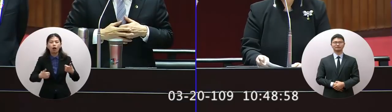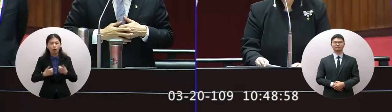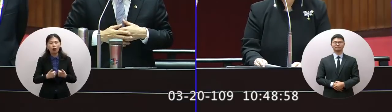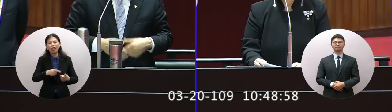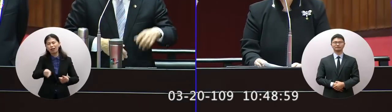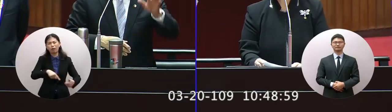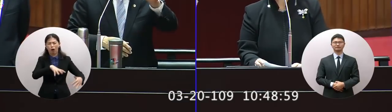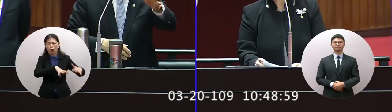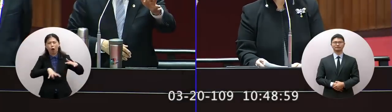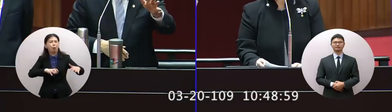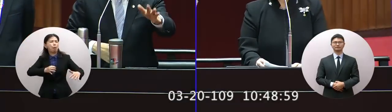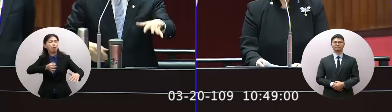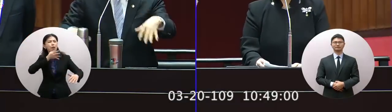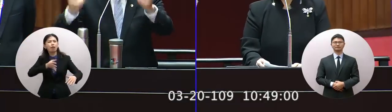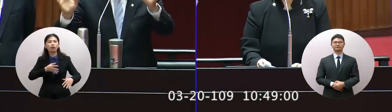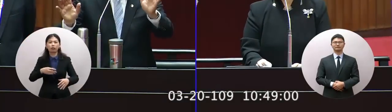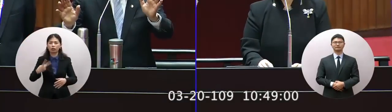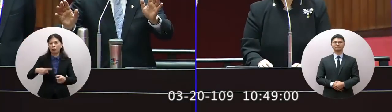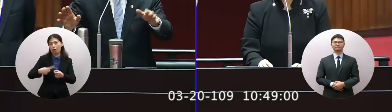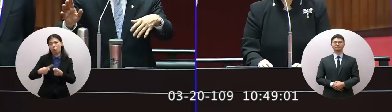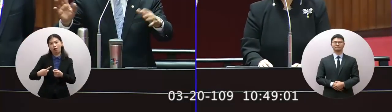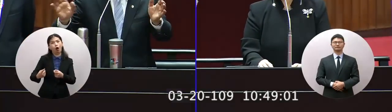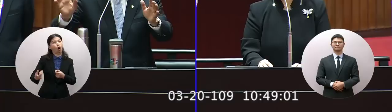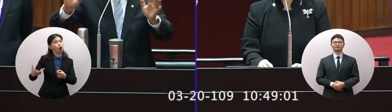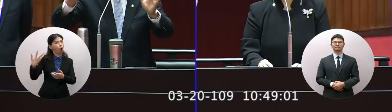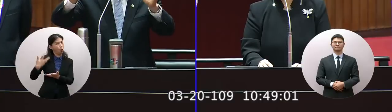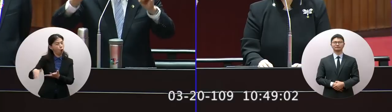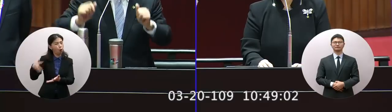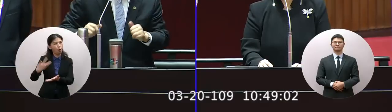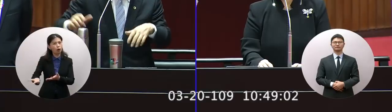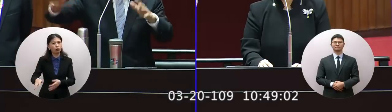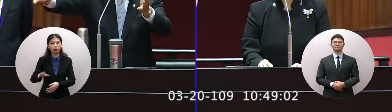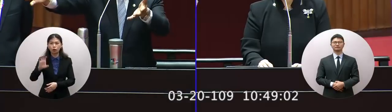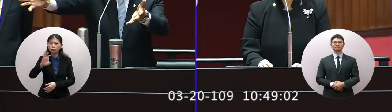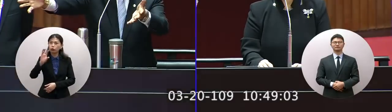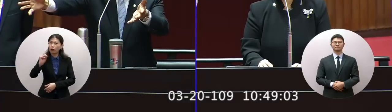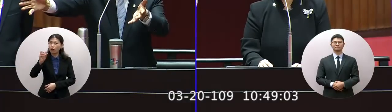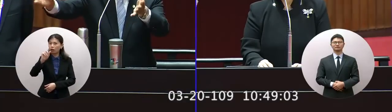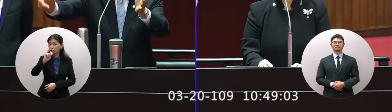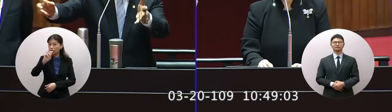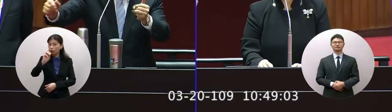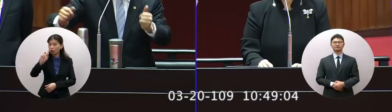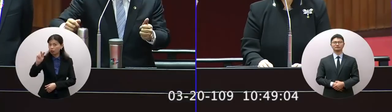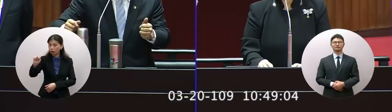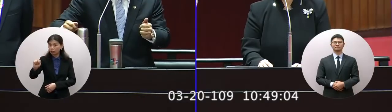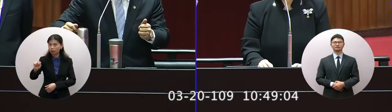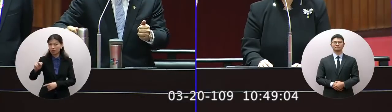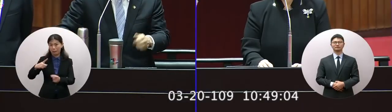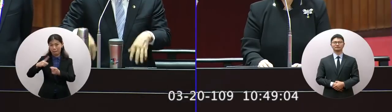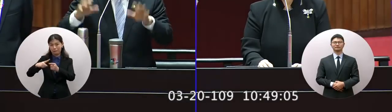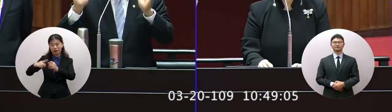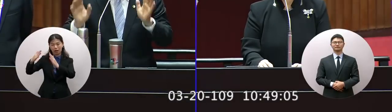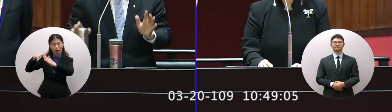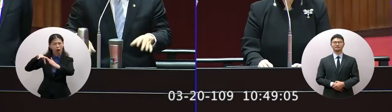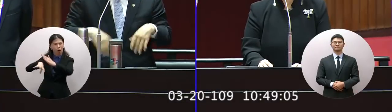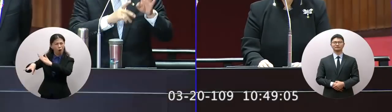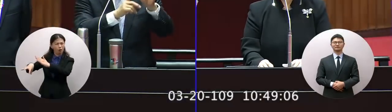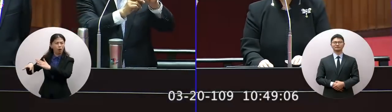很薄米又越多九十萬元放在米村裡面